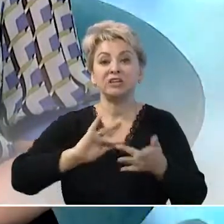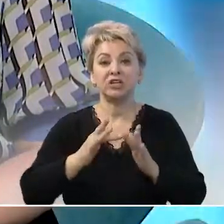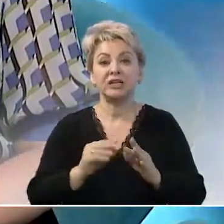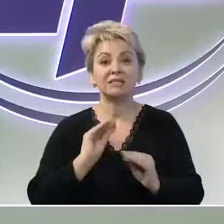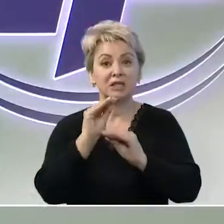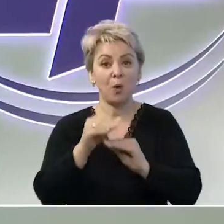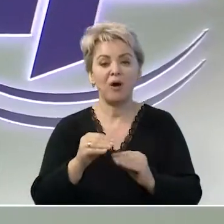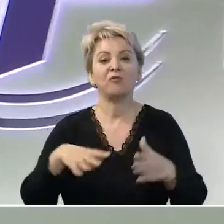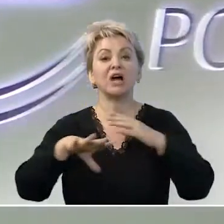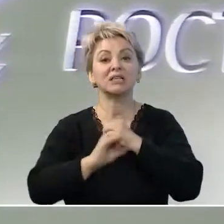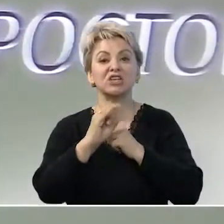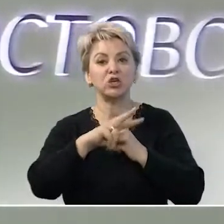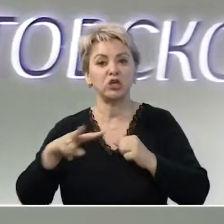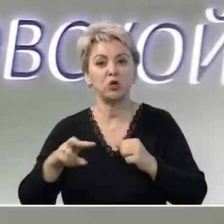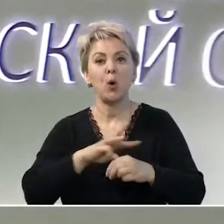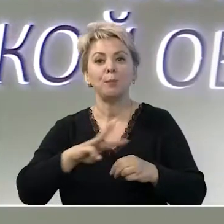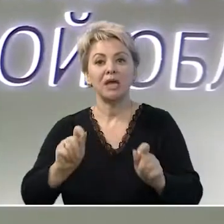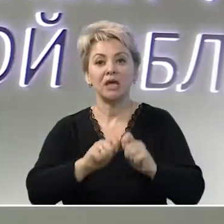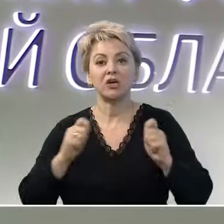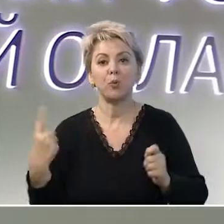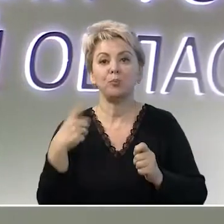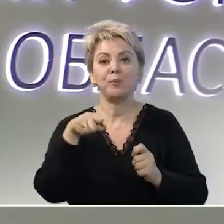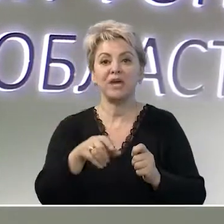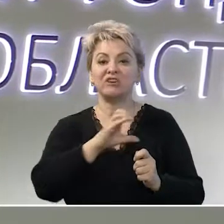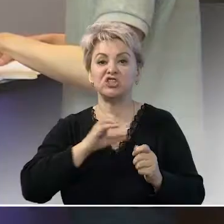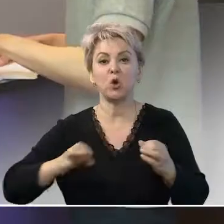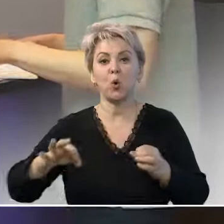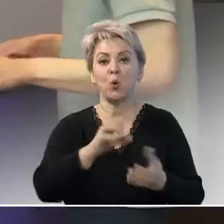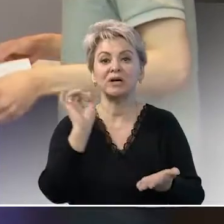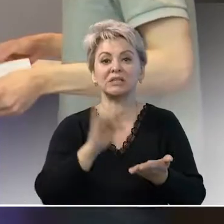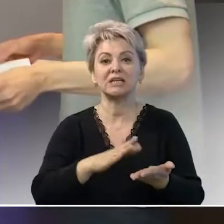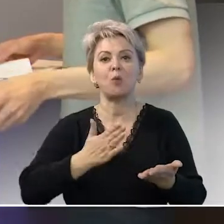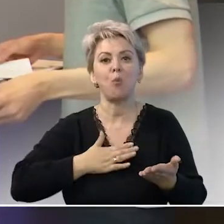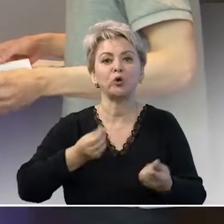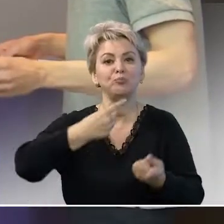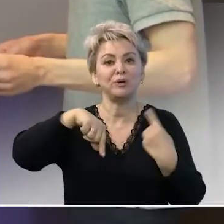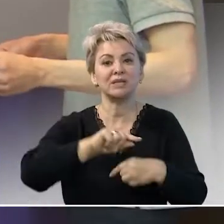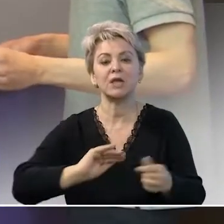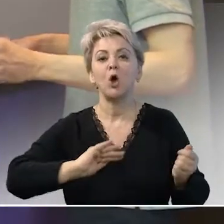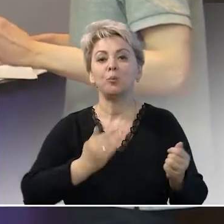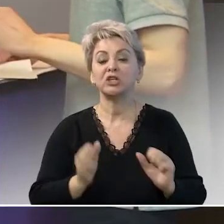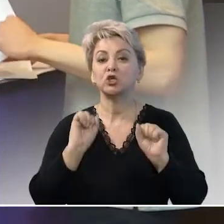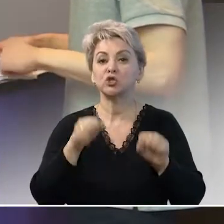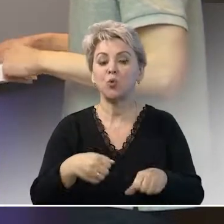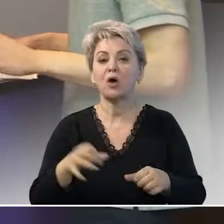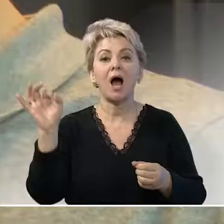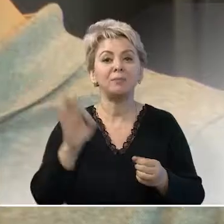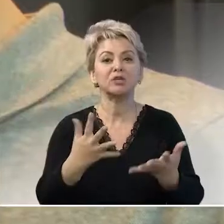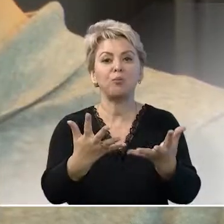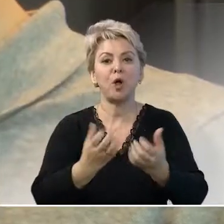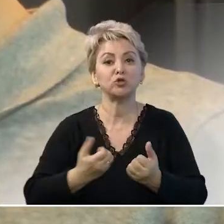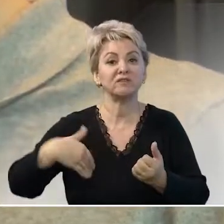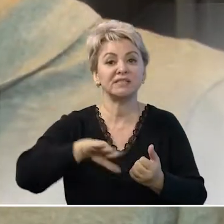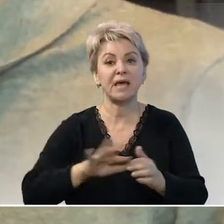В конце июля в Миллерове откроется первый на севере области центр «Мой бизнес». Предприниматели смогут оперативно